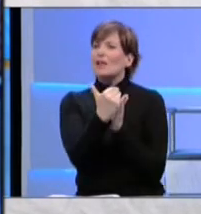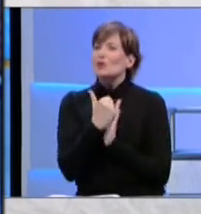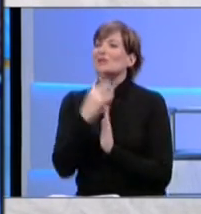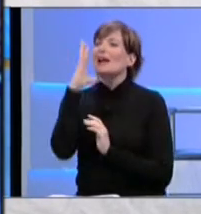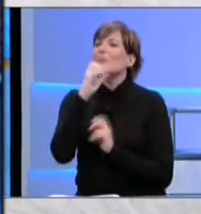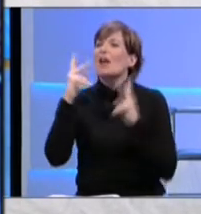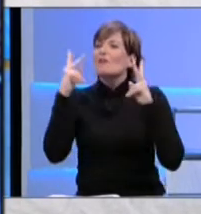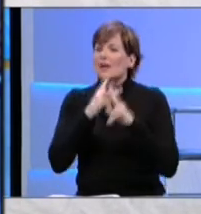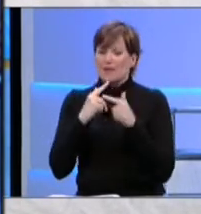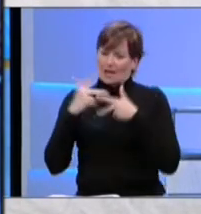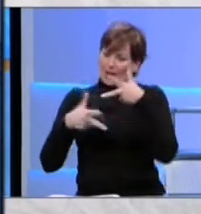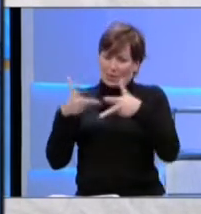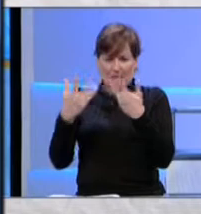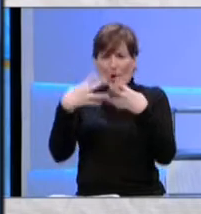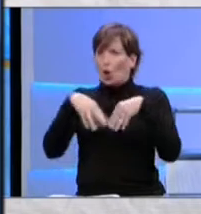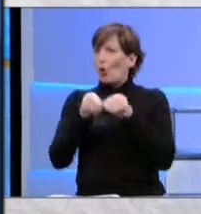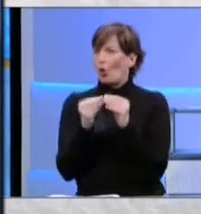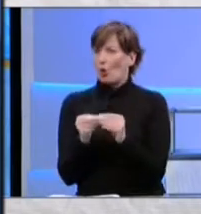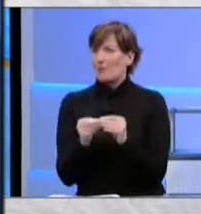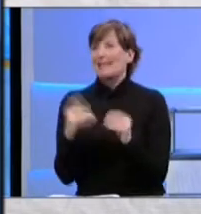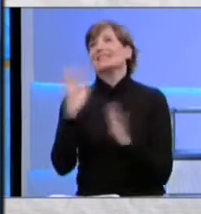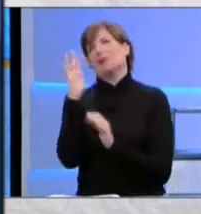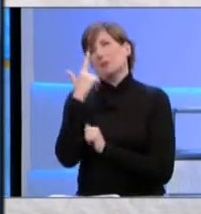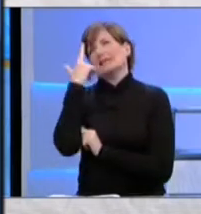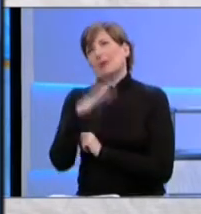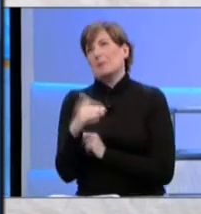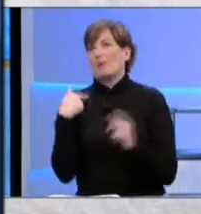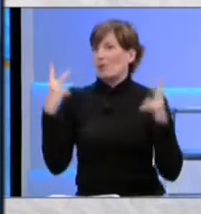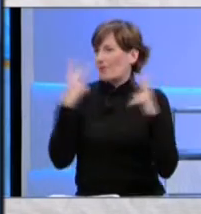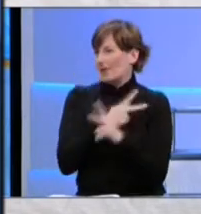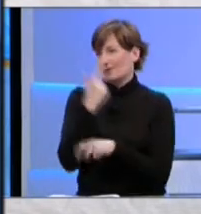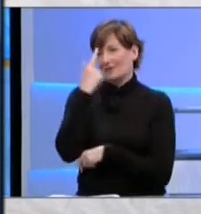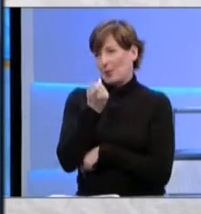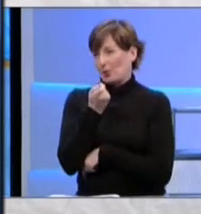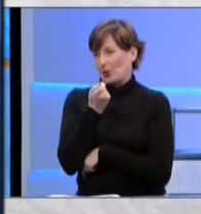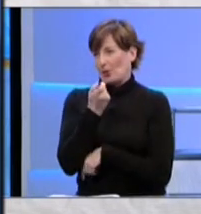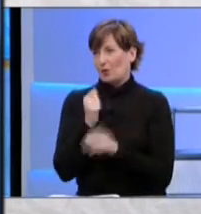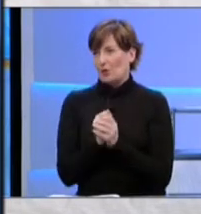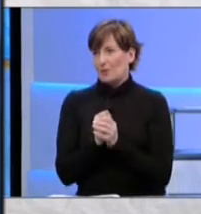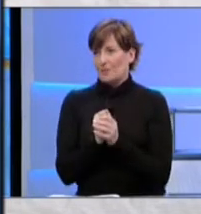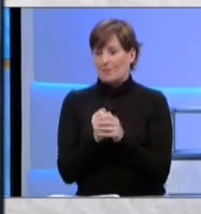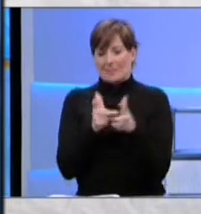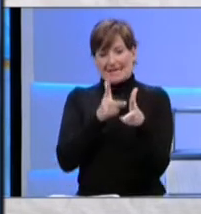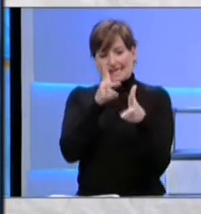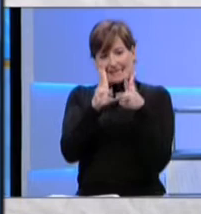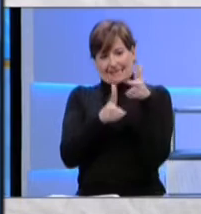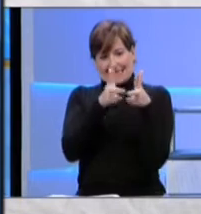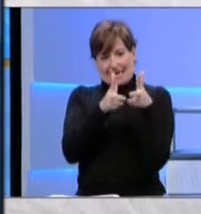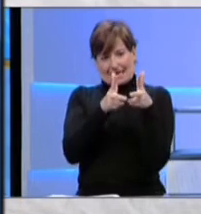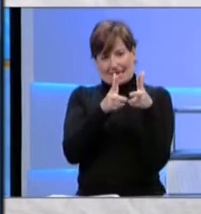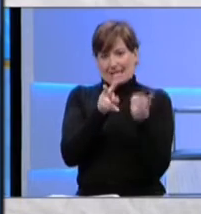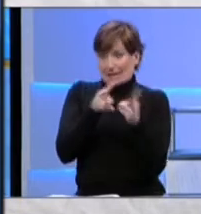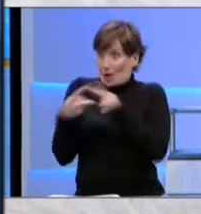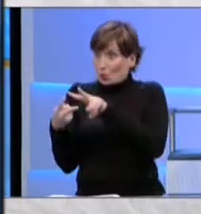come funziona la lingua dei segni. Ci sembra di saperlo, ma in realtà sappiamo pochissimo. Sono i segni, appunto, che traducono